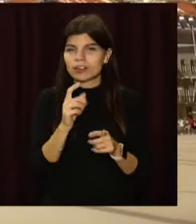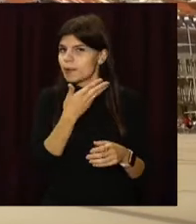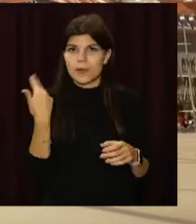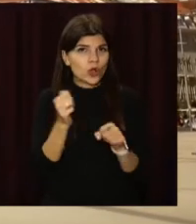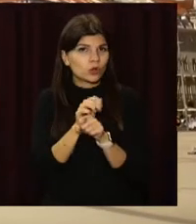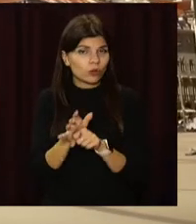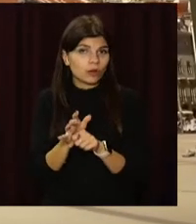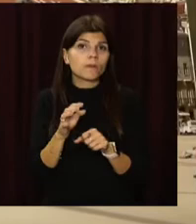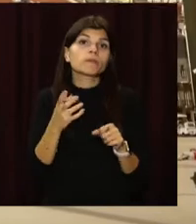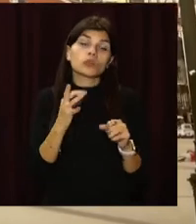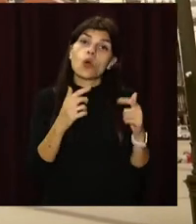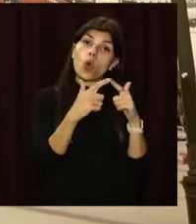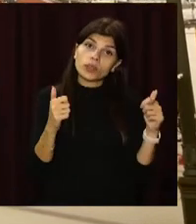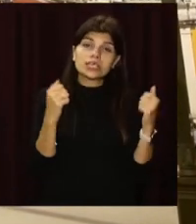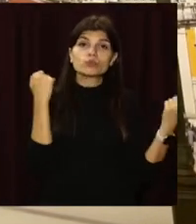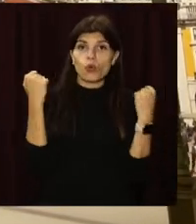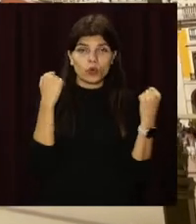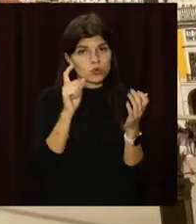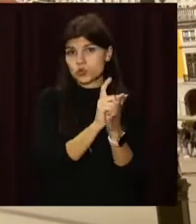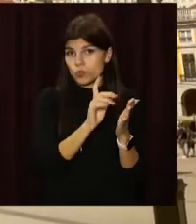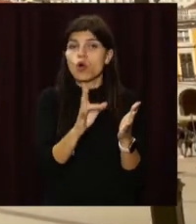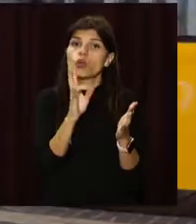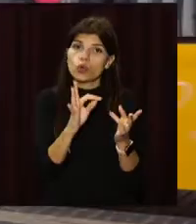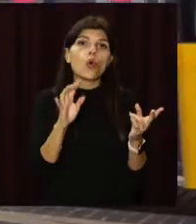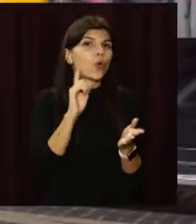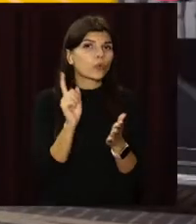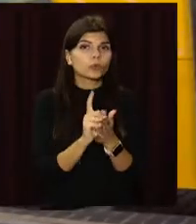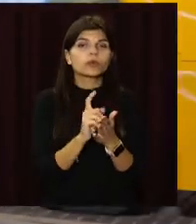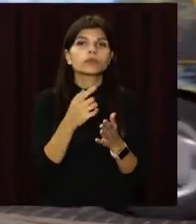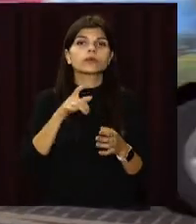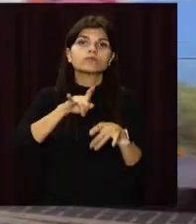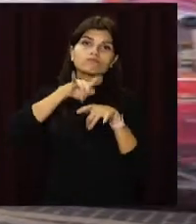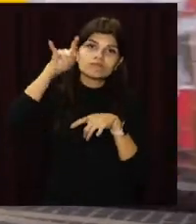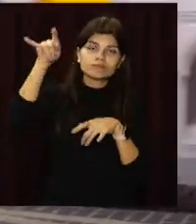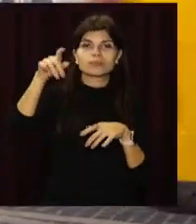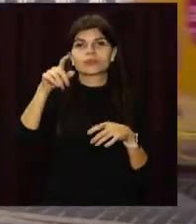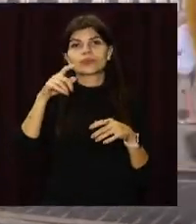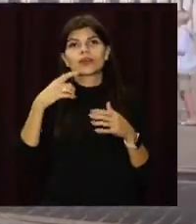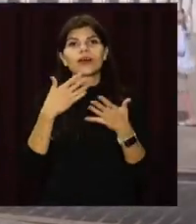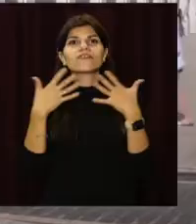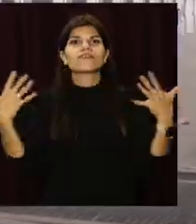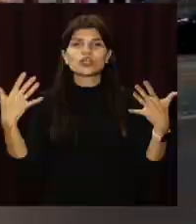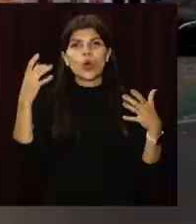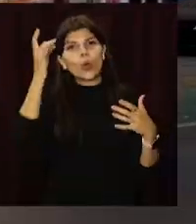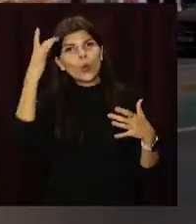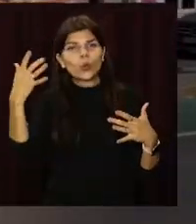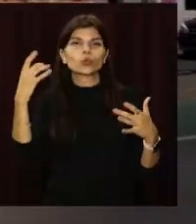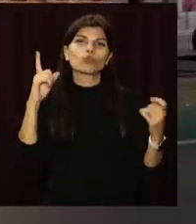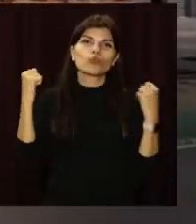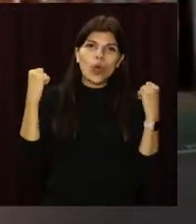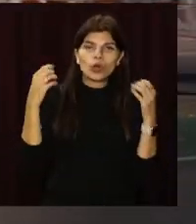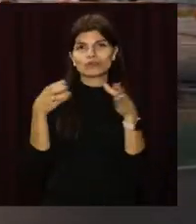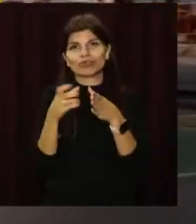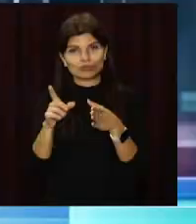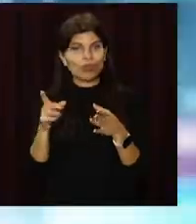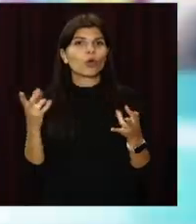'язкові в готелях і спортзалах, але все одно потрібні для авіаперевезень, морських подорожей, великих культурних та спортивних заходів.